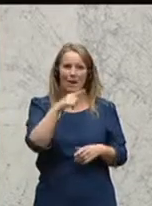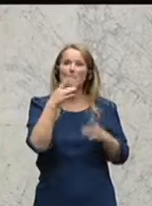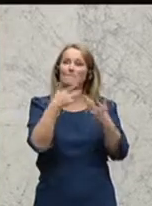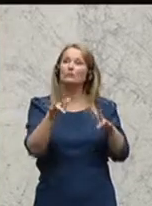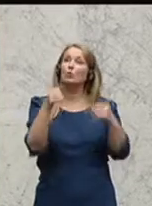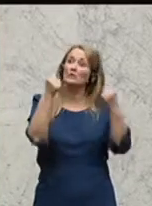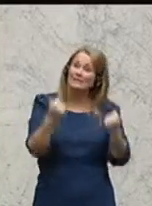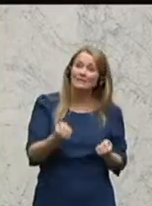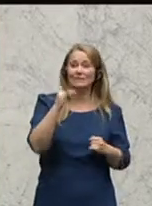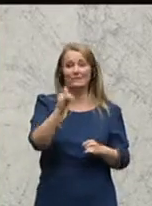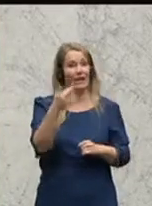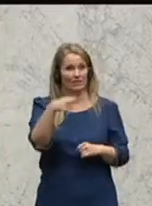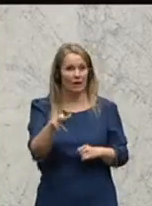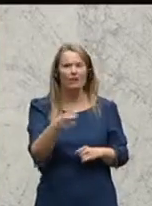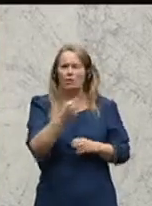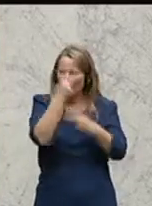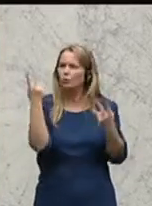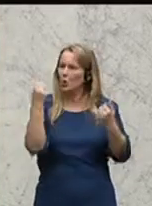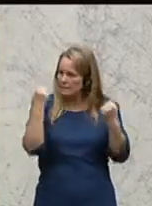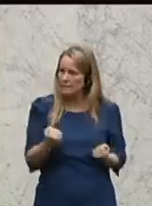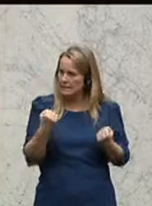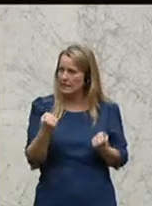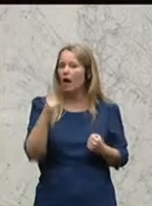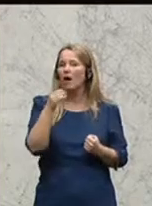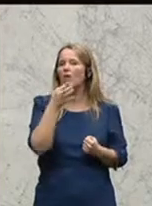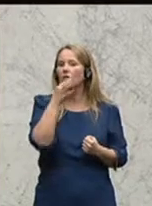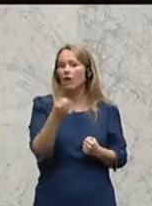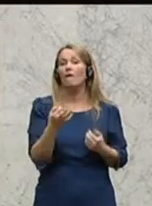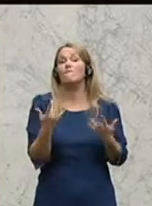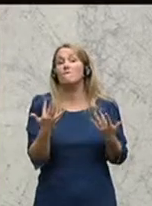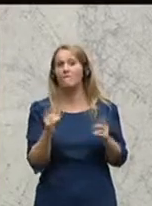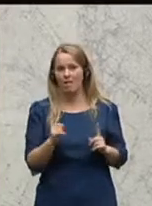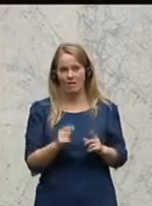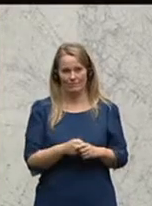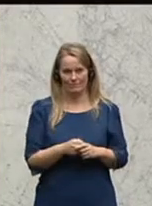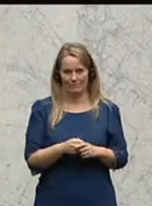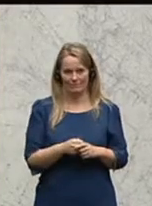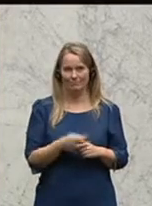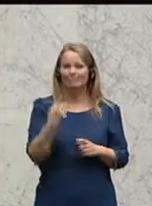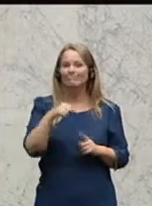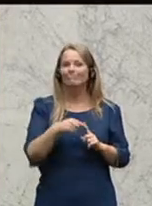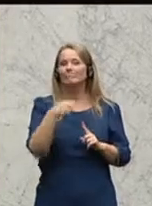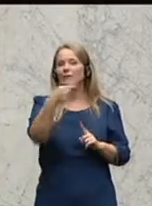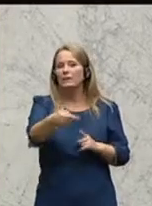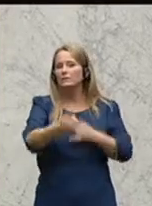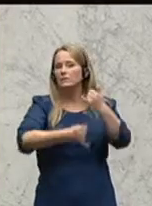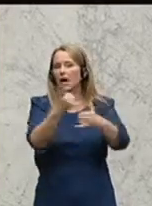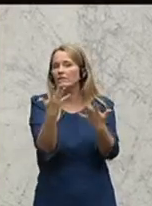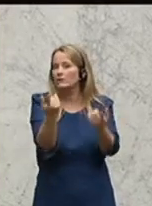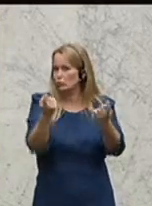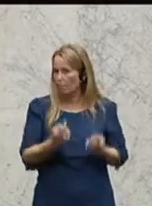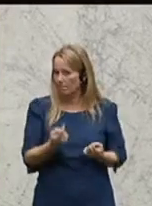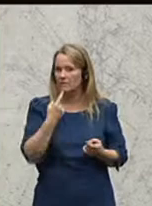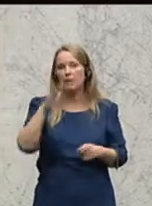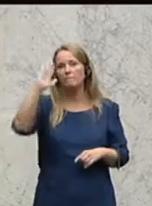Pensionen gesichert oder nicht. Sie sind natürlich gesichert, aber die Frage ist immer, in welchem Ausmaß. Was kommt auf uns in den nächsten Jahren zu?